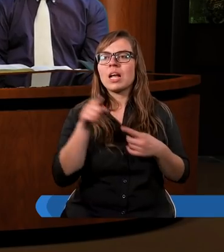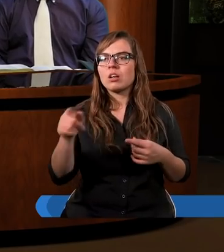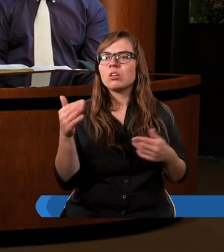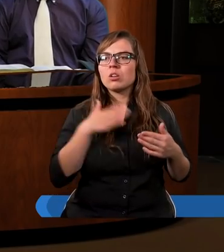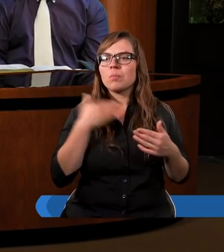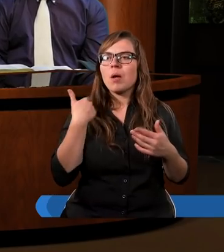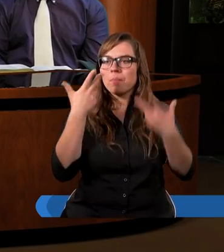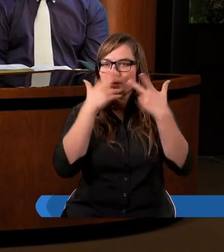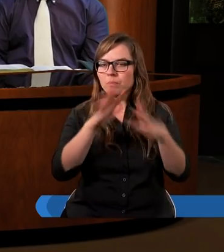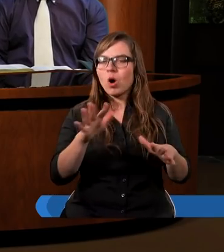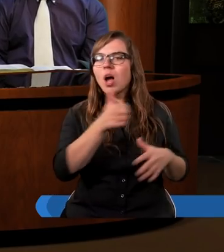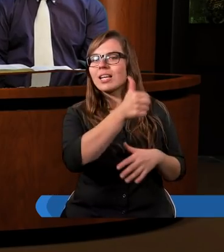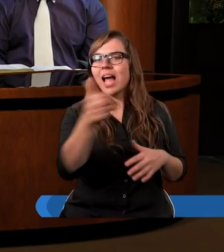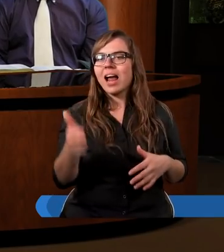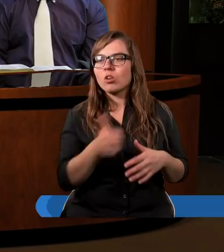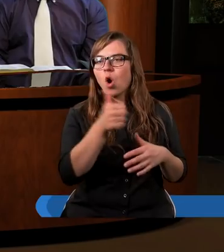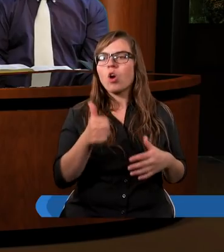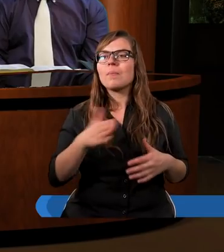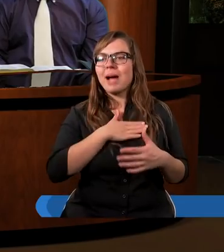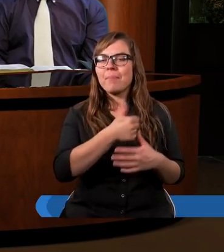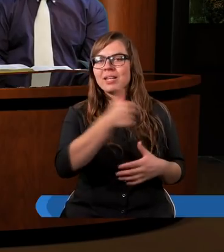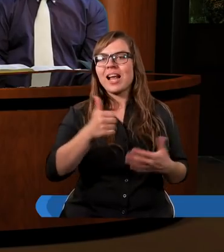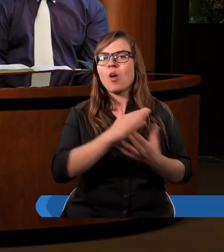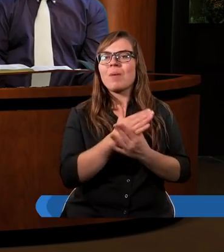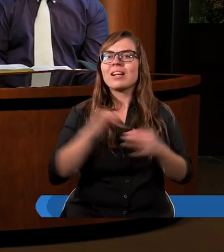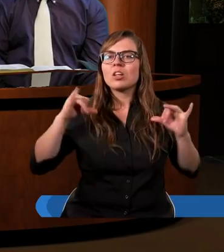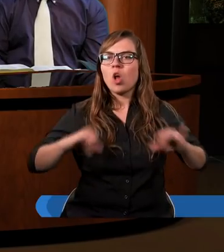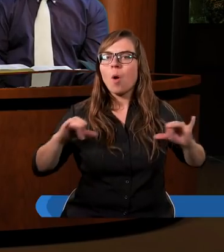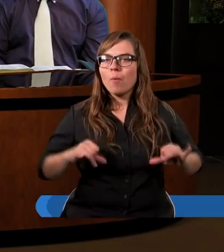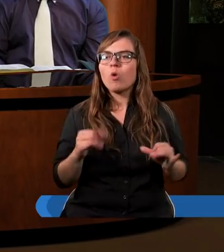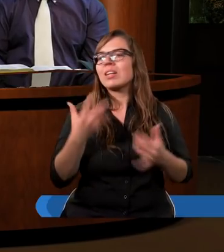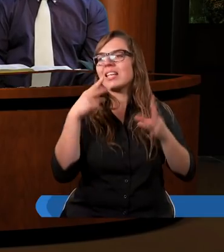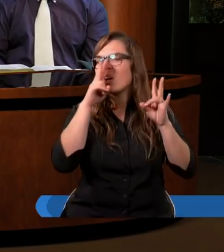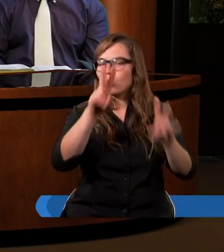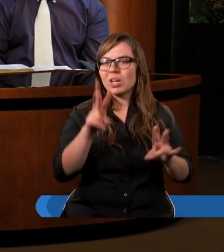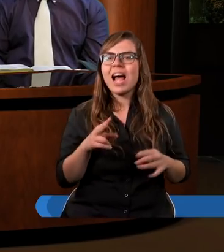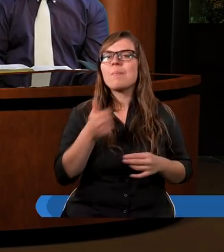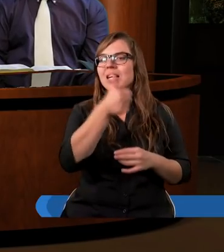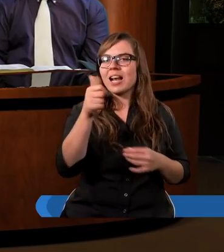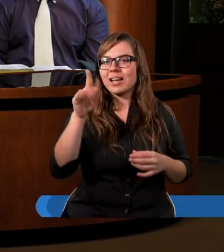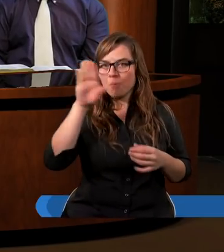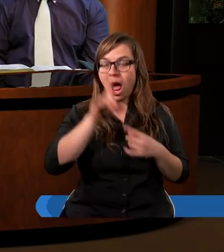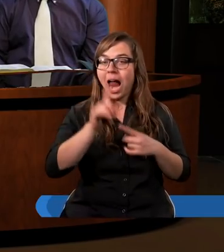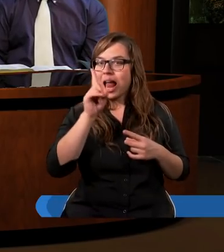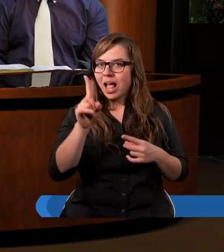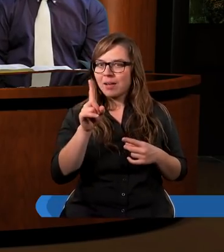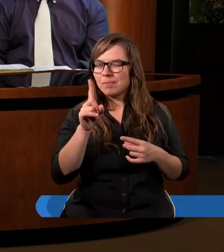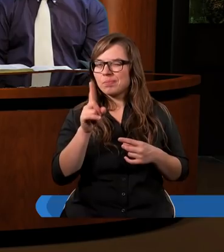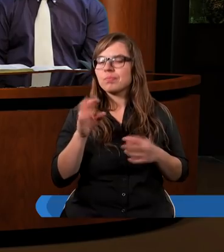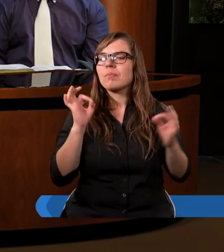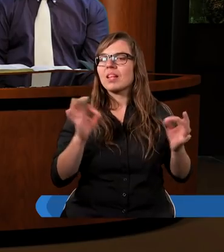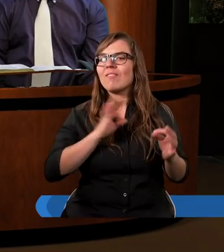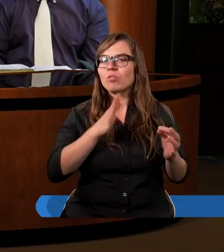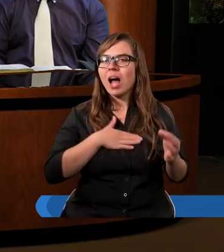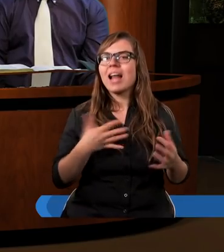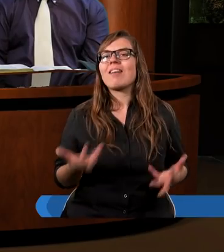pokazaniem jedności. Mamy jedność między sobą. Nie uznajemy jedności z Bogiem, ale własnym